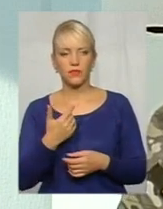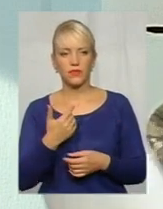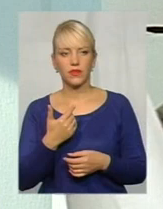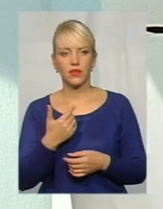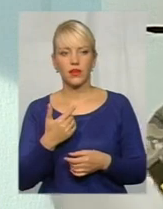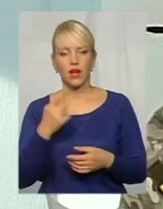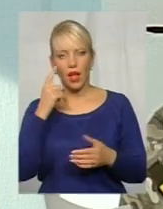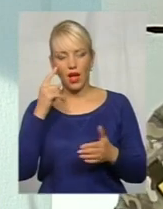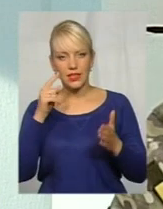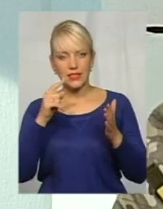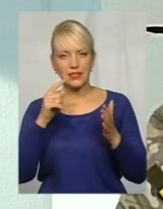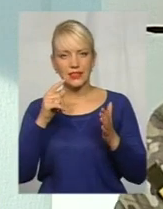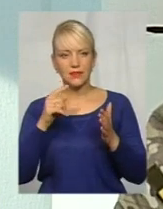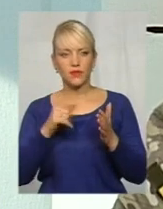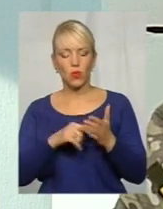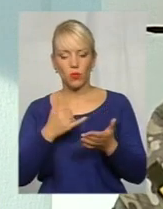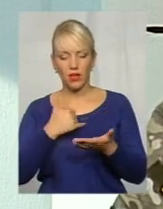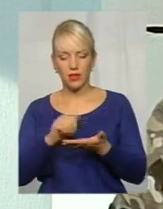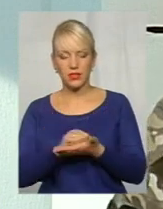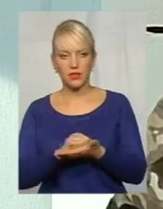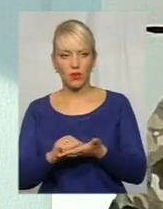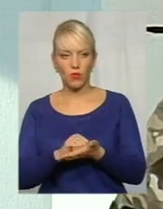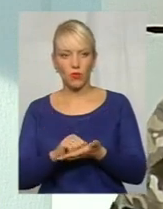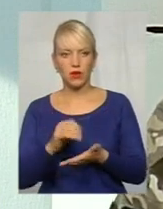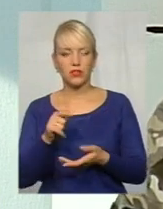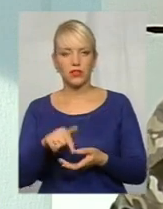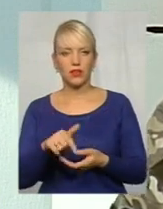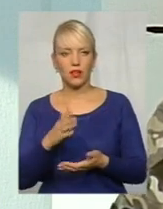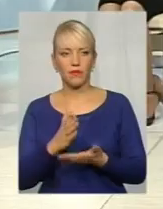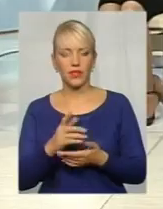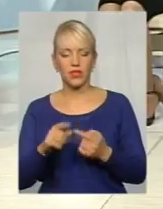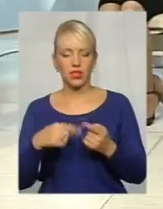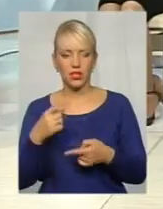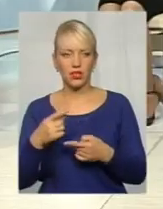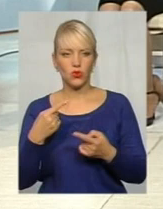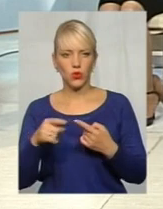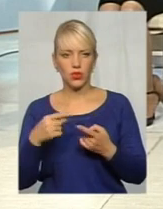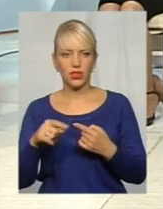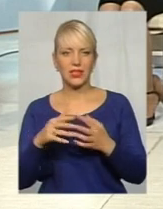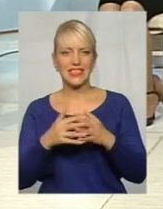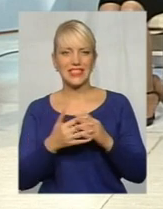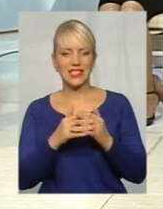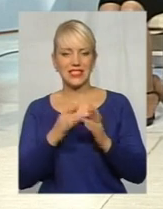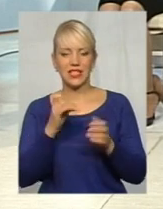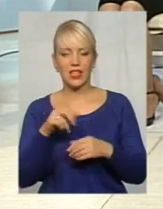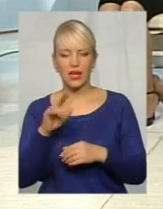акцентирувати, у мене тут буважка, там будуть следуючі сільські раді судитися з цим Арсенюком за